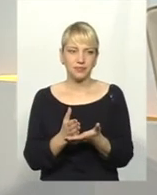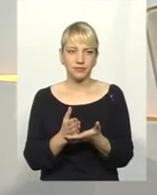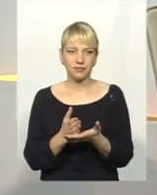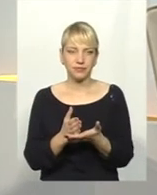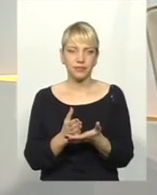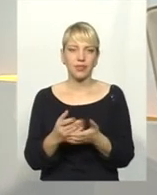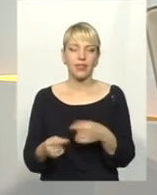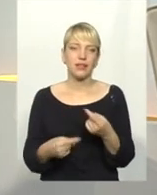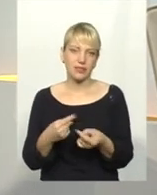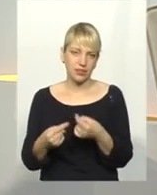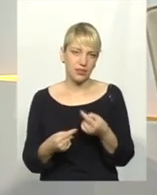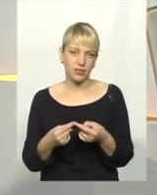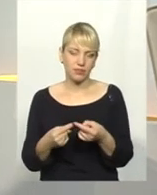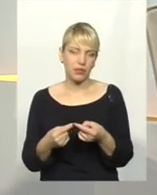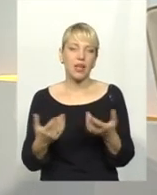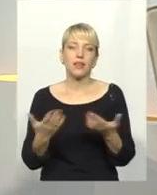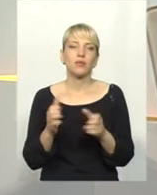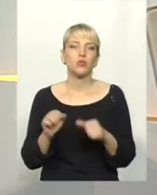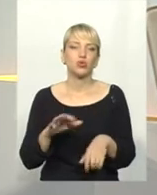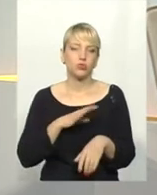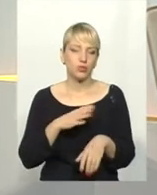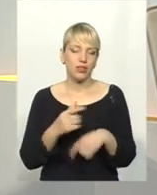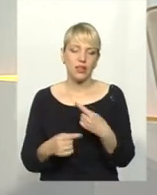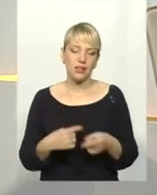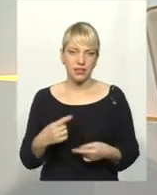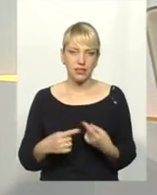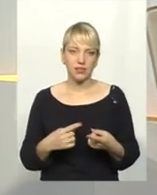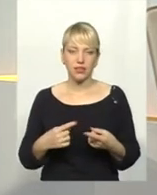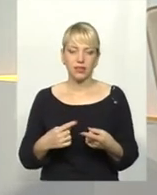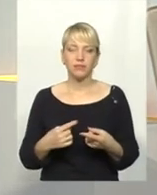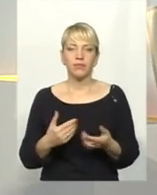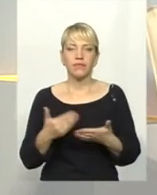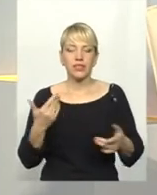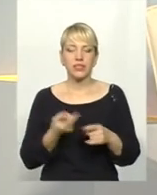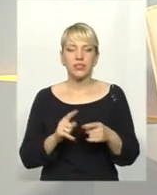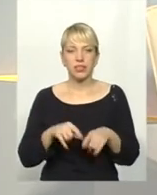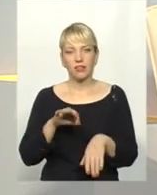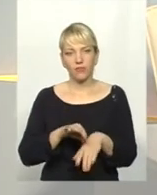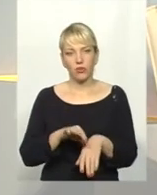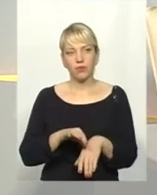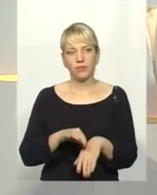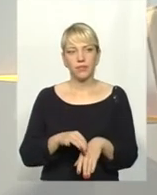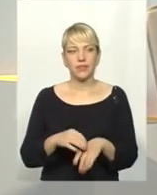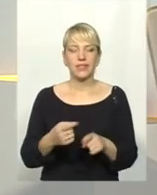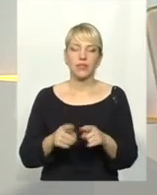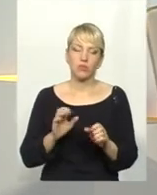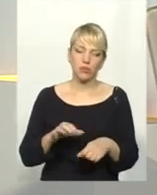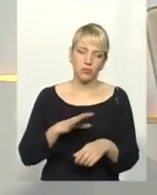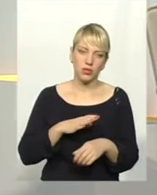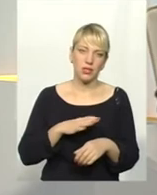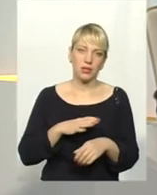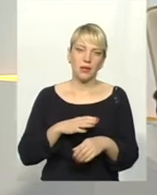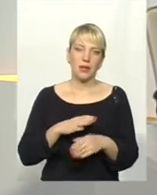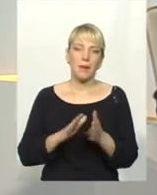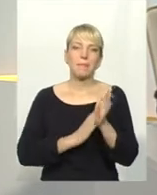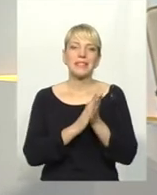Які наслідки можуть тягнути за собою ці хвороби? Це лише, чи це може бути безпліддя, чи